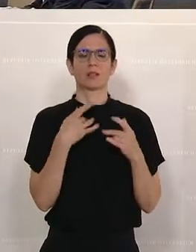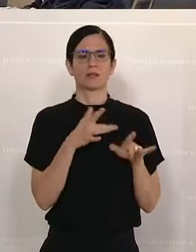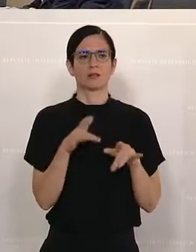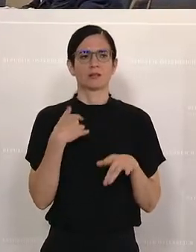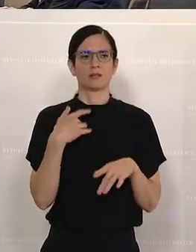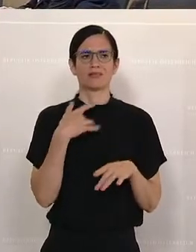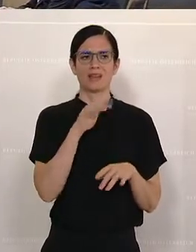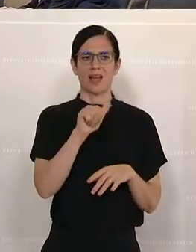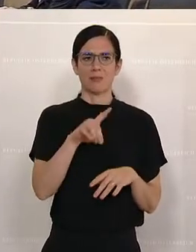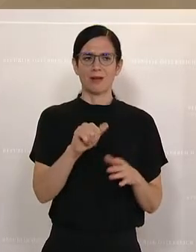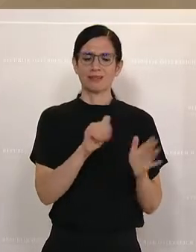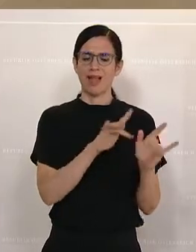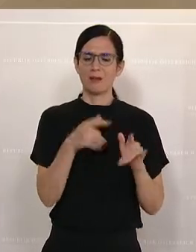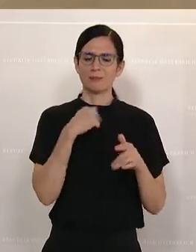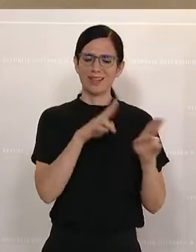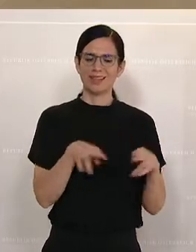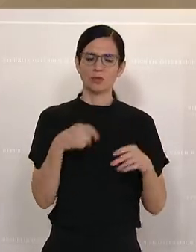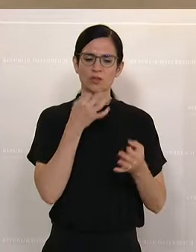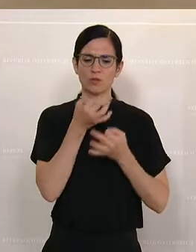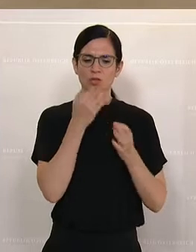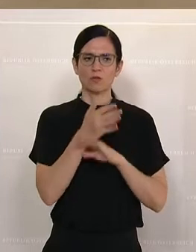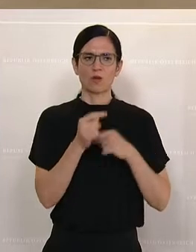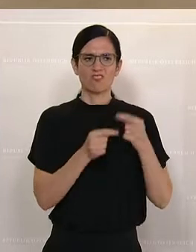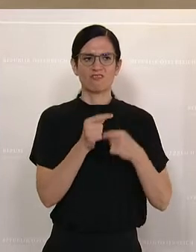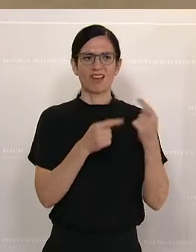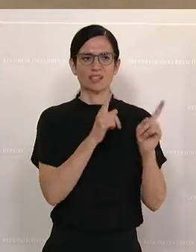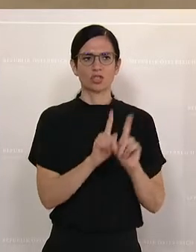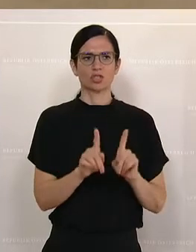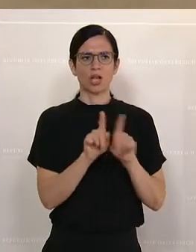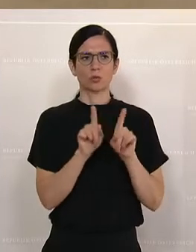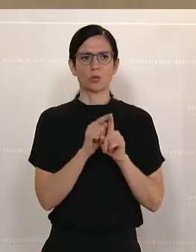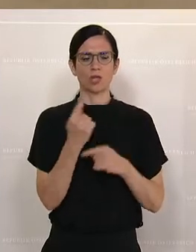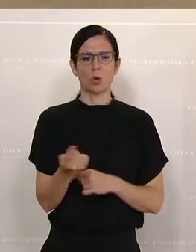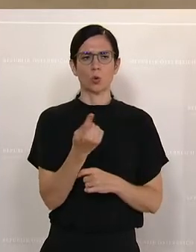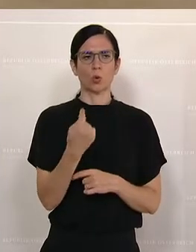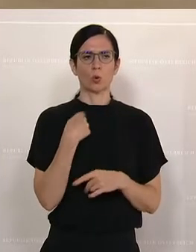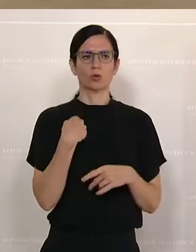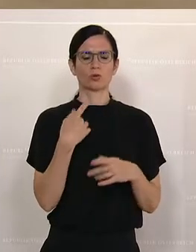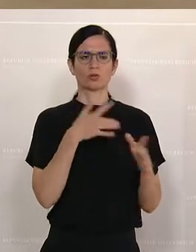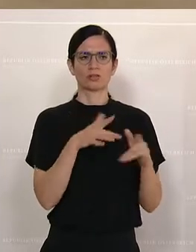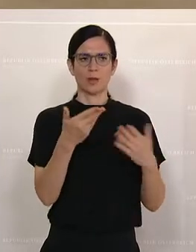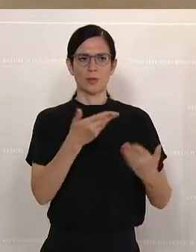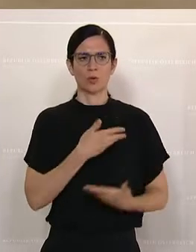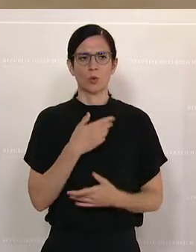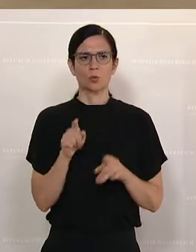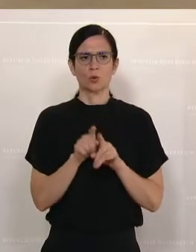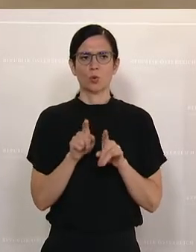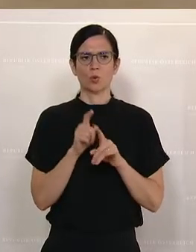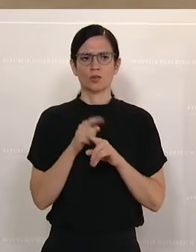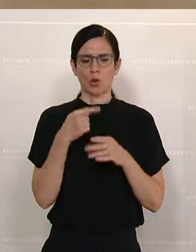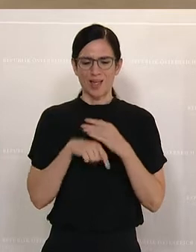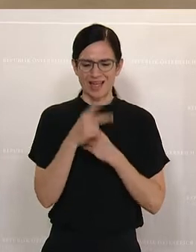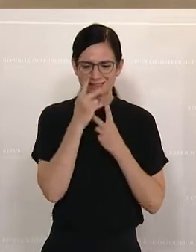dass die APA die Berechtigung hat, Informationen für Verfahrensstand und Verfahrensdauer einzuholen. Und sie bekommt auch die Einsicht.